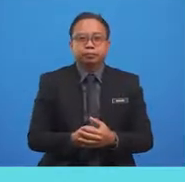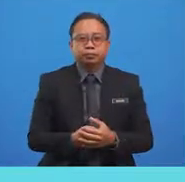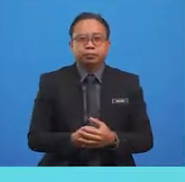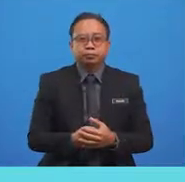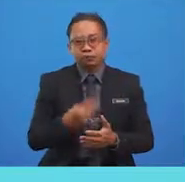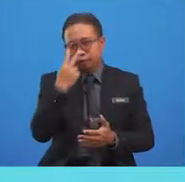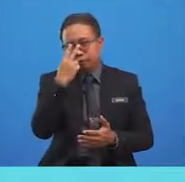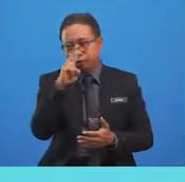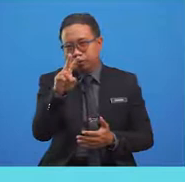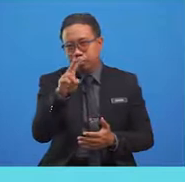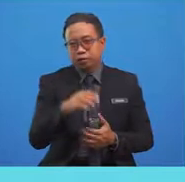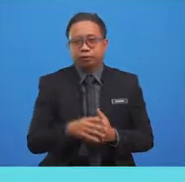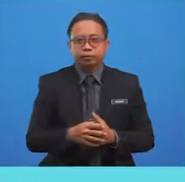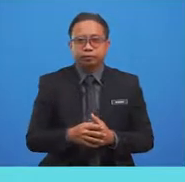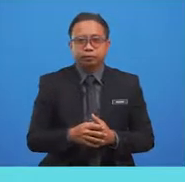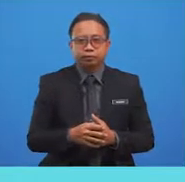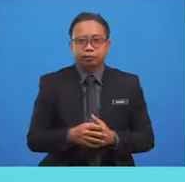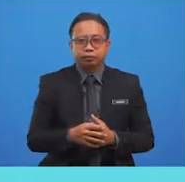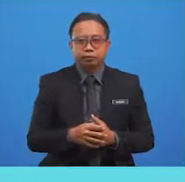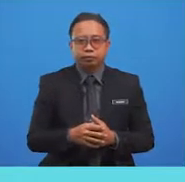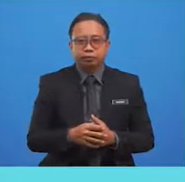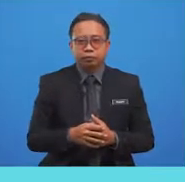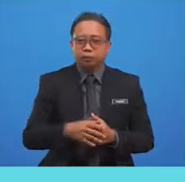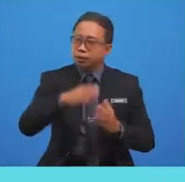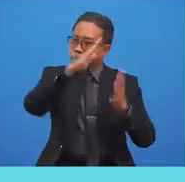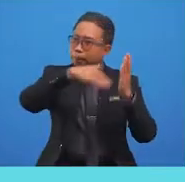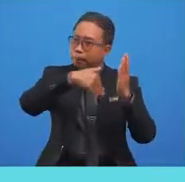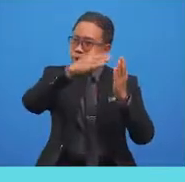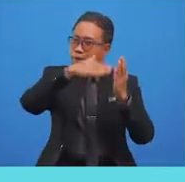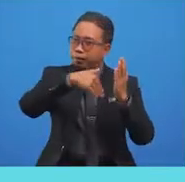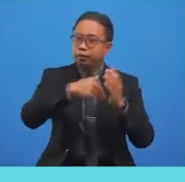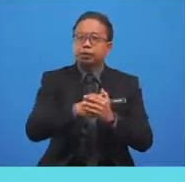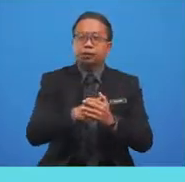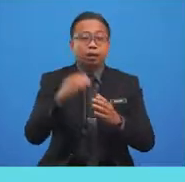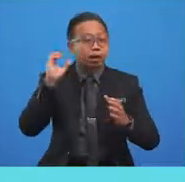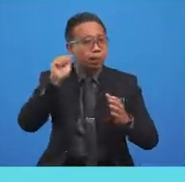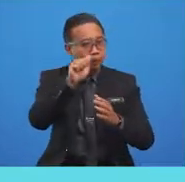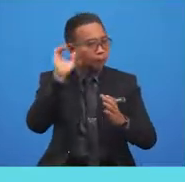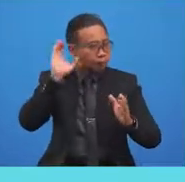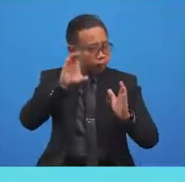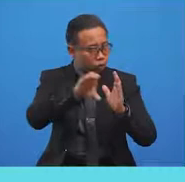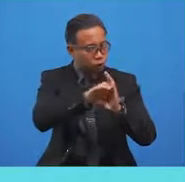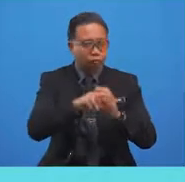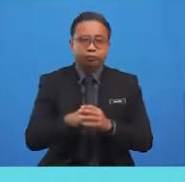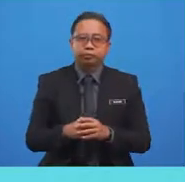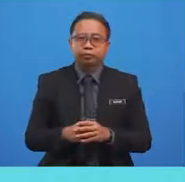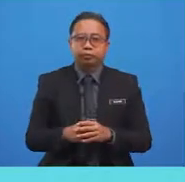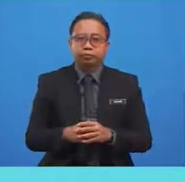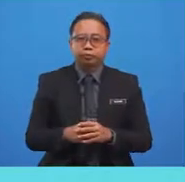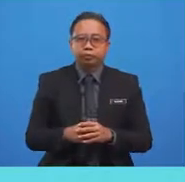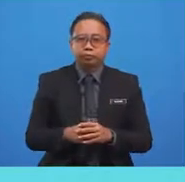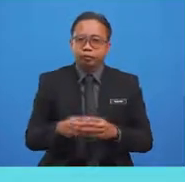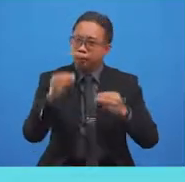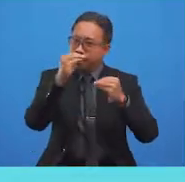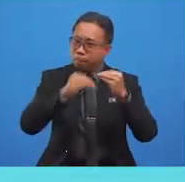let me see. Aha, the lady is painting a picture. The match